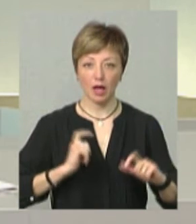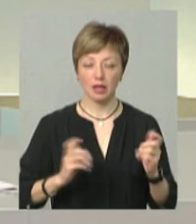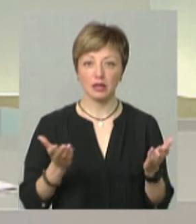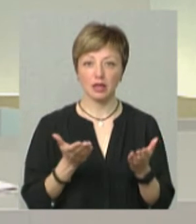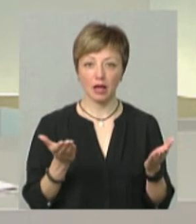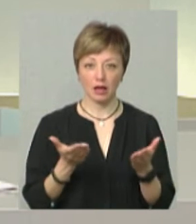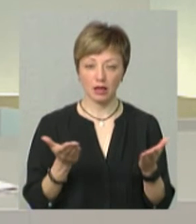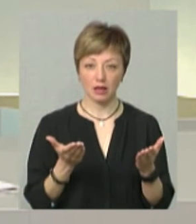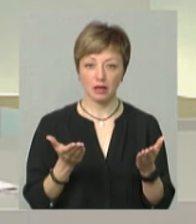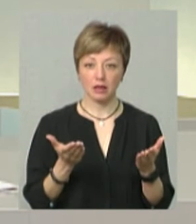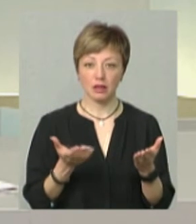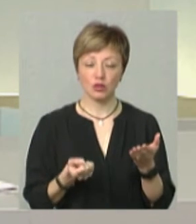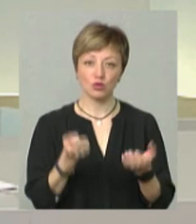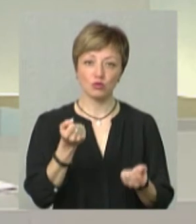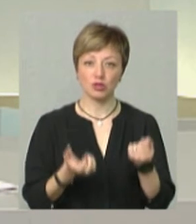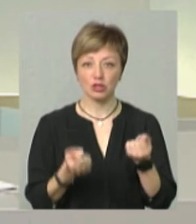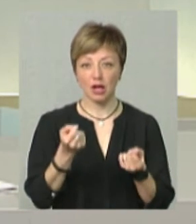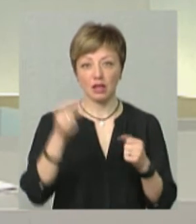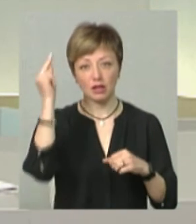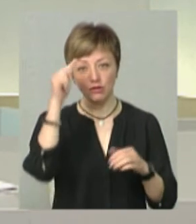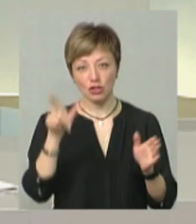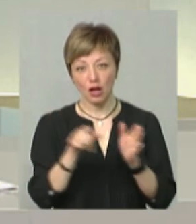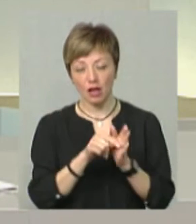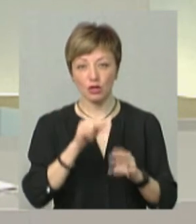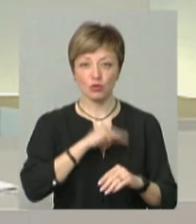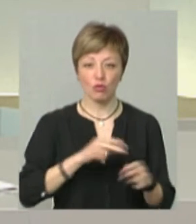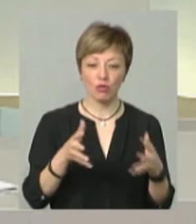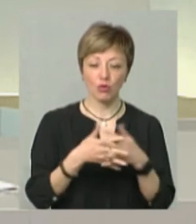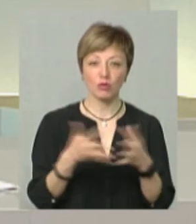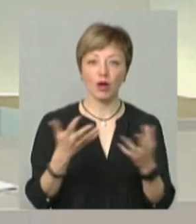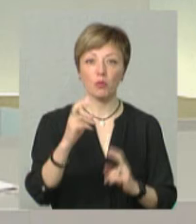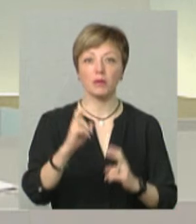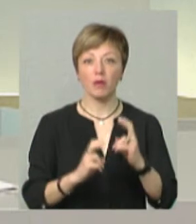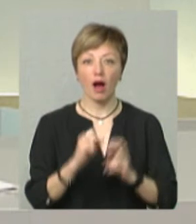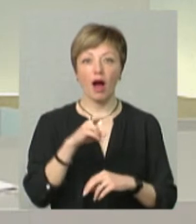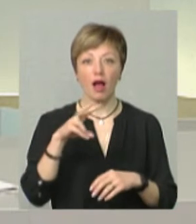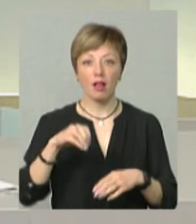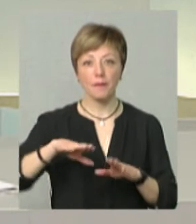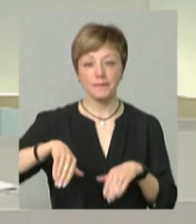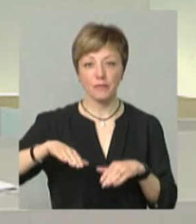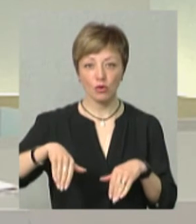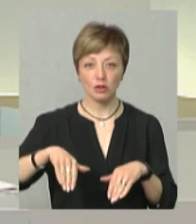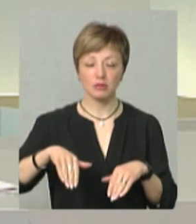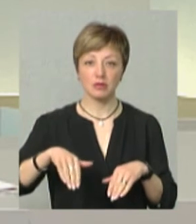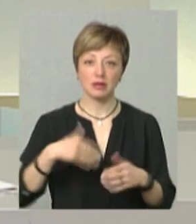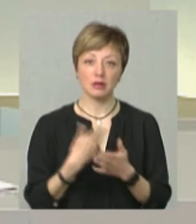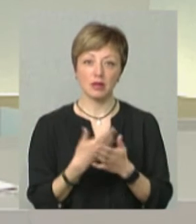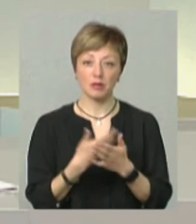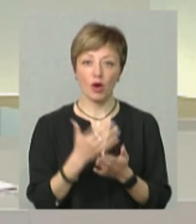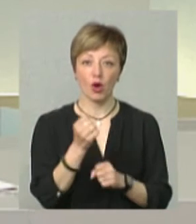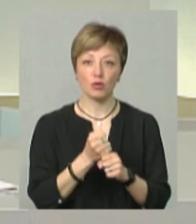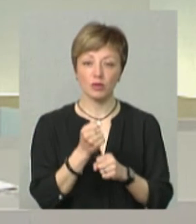суміщали навчання з роботою на якомусь підприємстві, але потім, зокрема, наприклад,